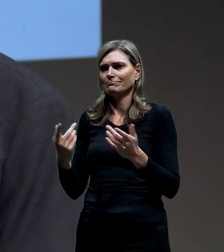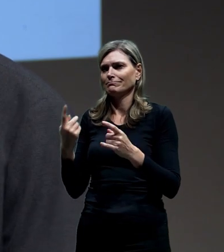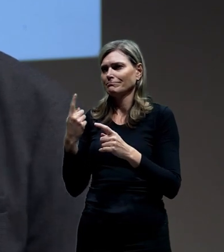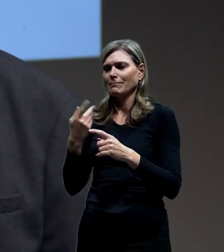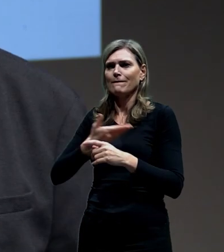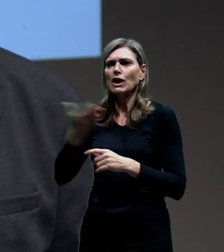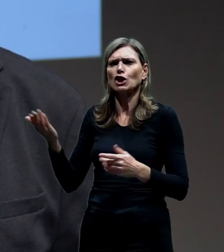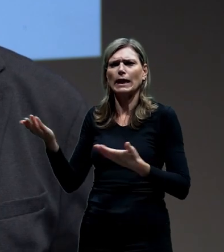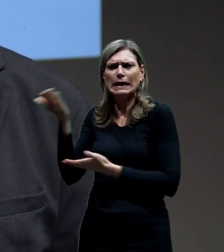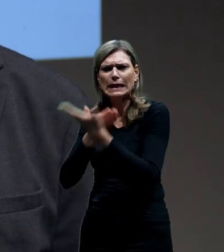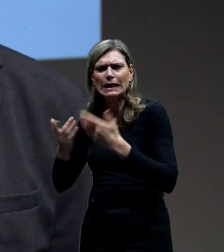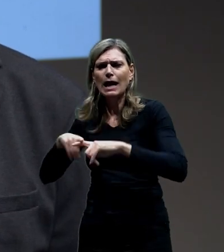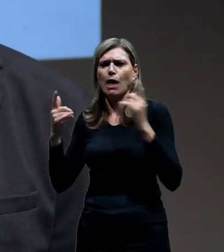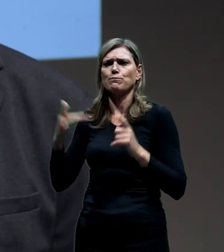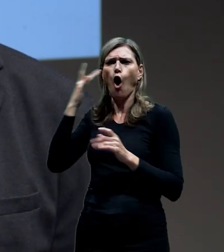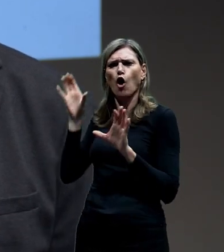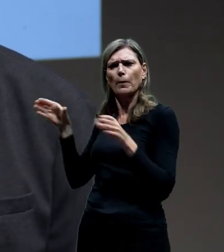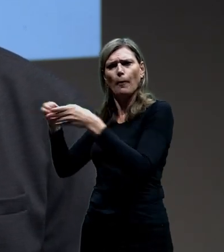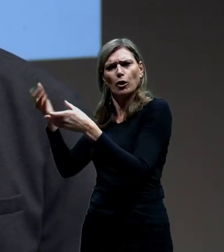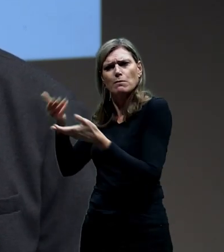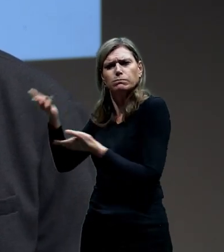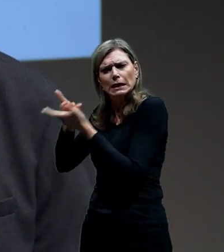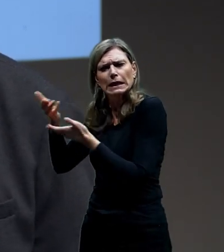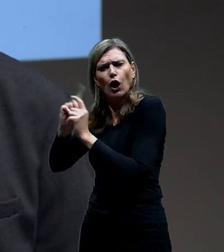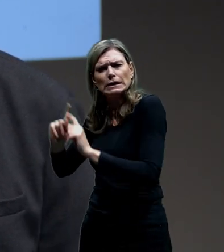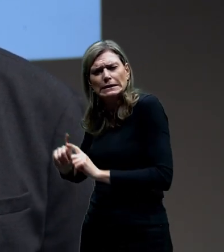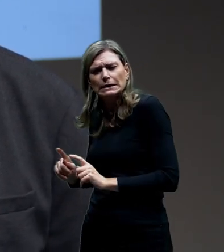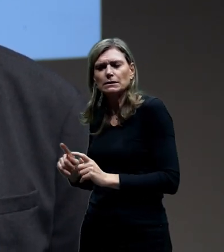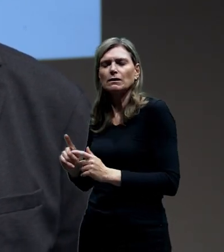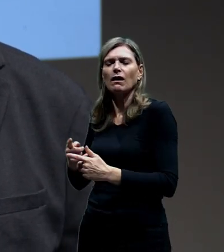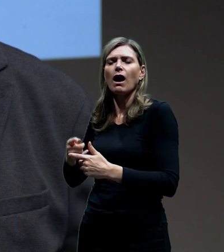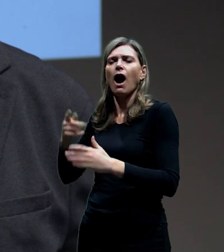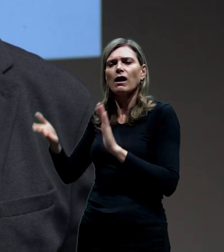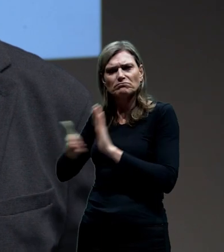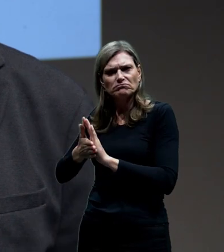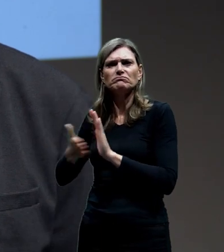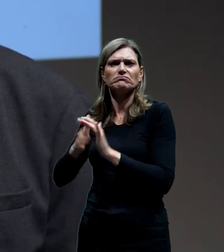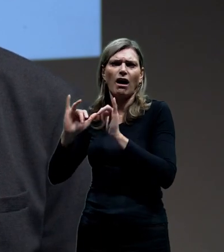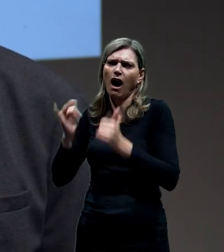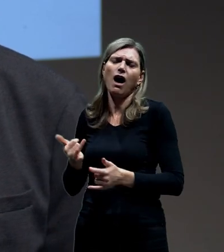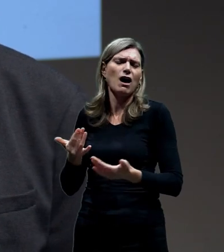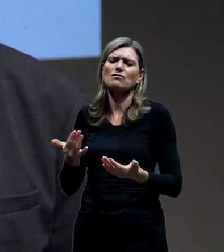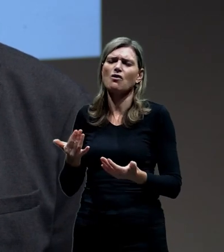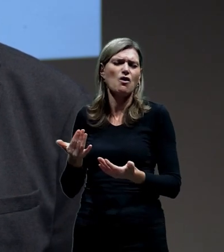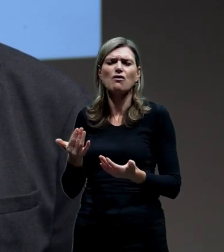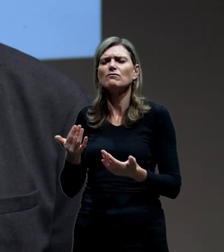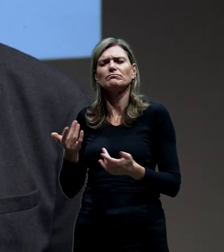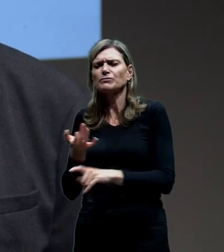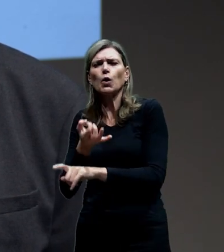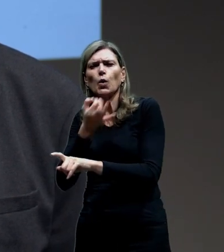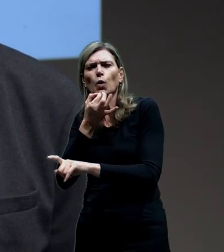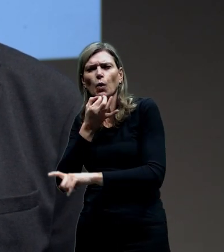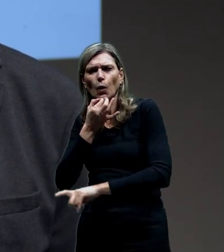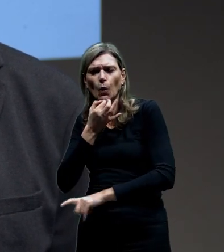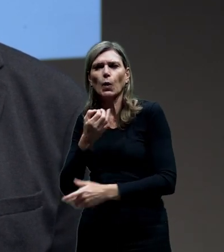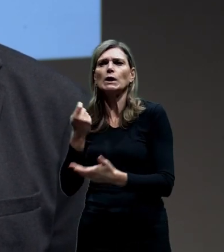veřejných diskuzích nebo odborných diskuzích, a udělal si jasný průkaz, zda jsou nebo nejsou realizovatelné,